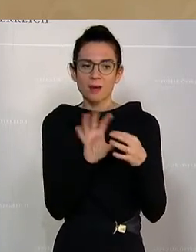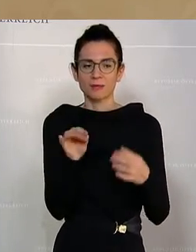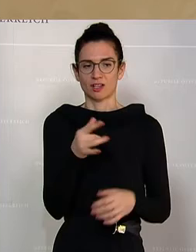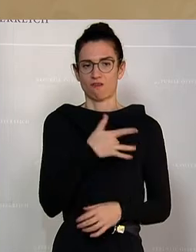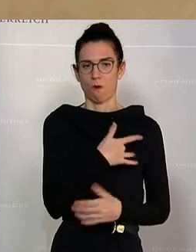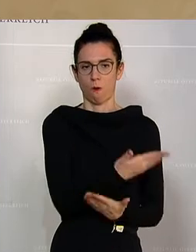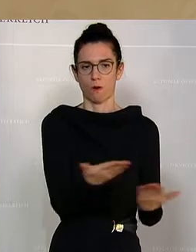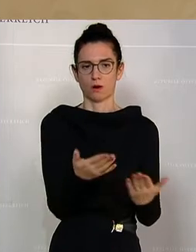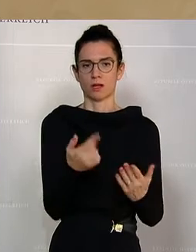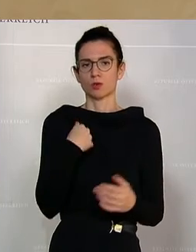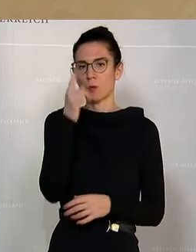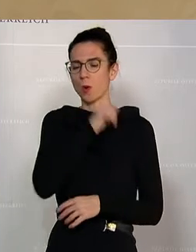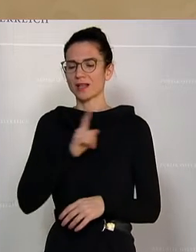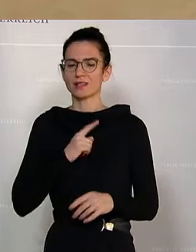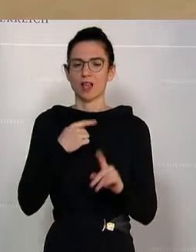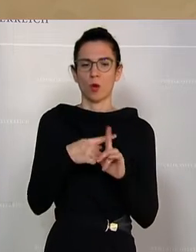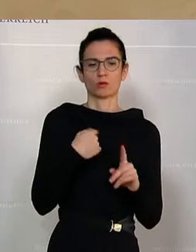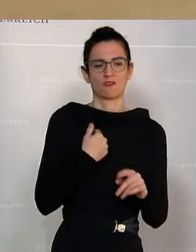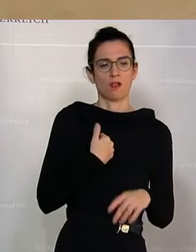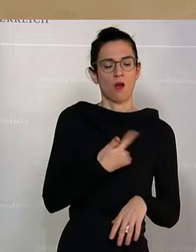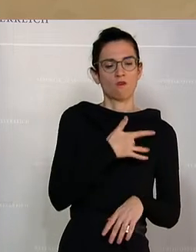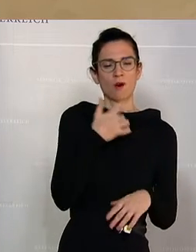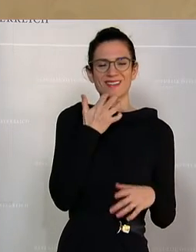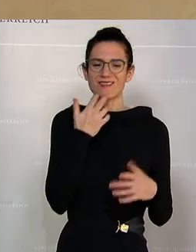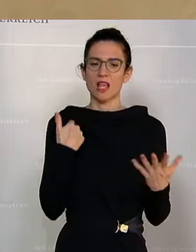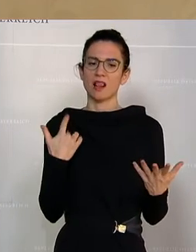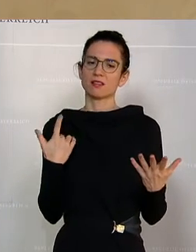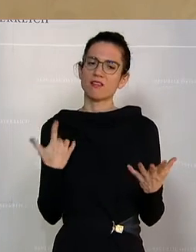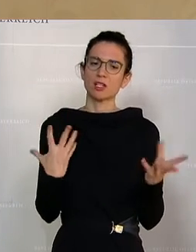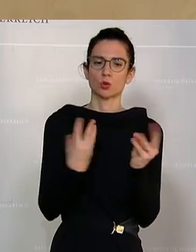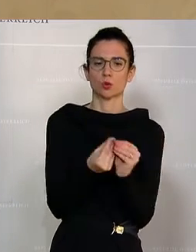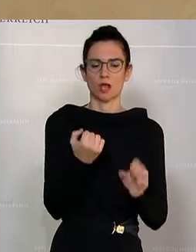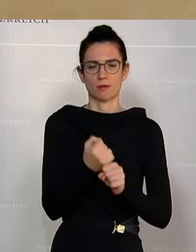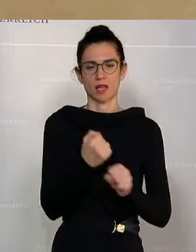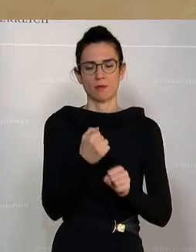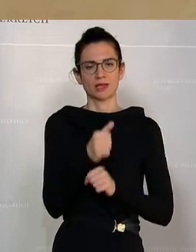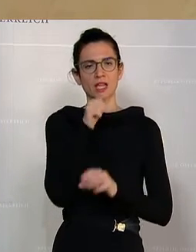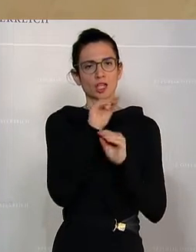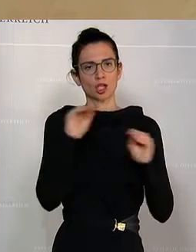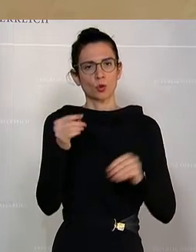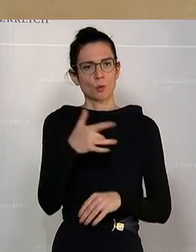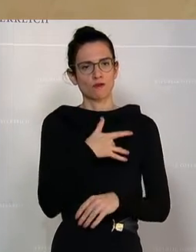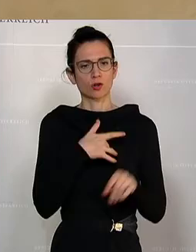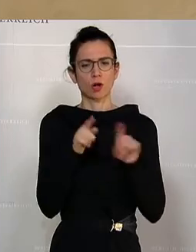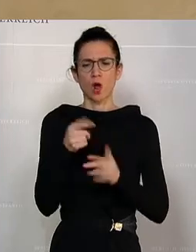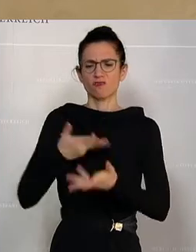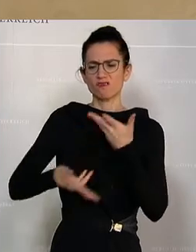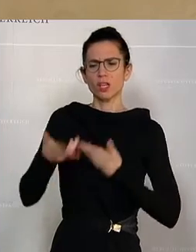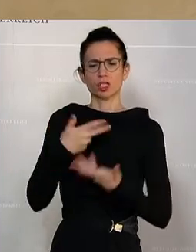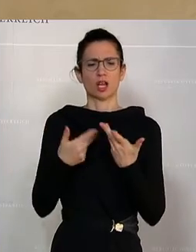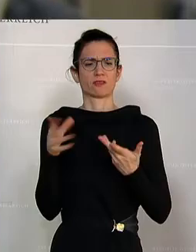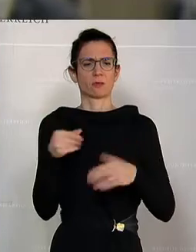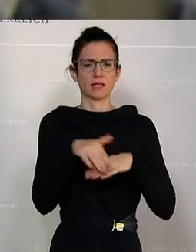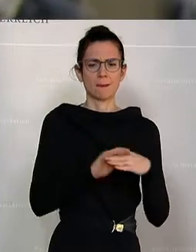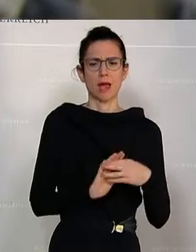und der Exekutive auch entsprechend sicherstellen soll. Aber nicht nur zwischen der Bevölkerung, auch mit der Wirtschaft, mit den